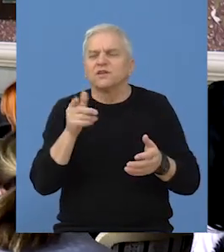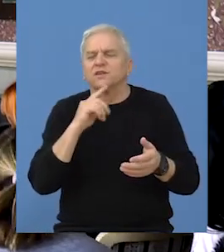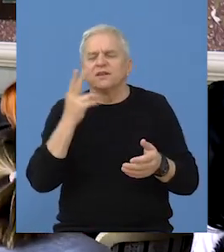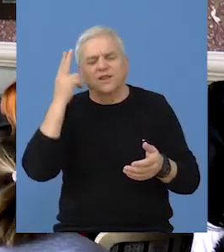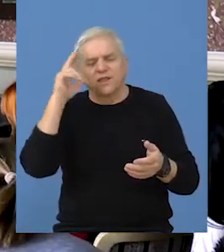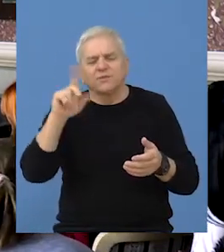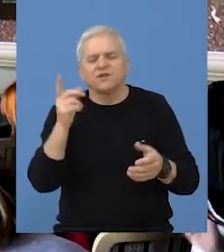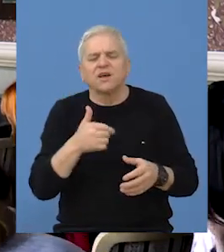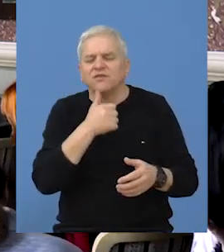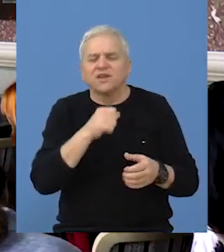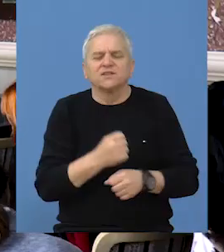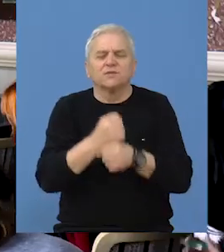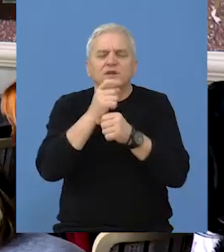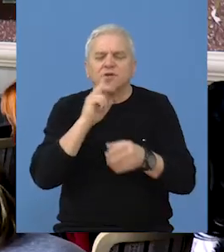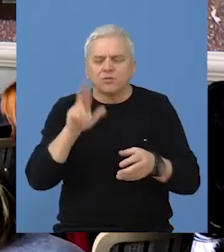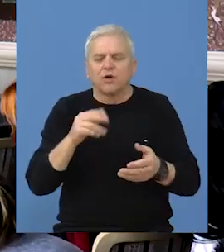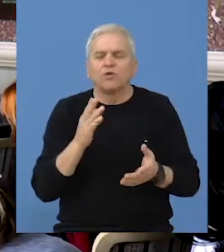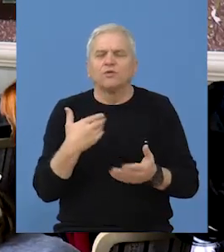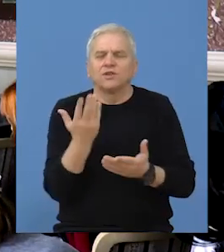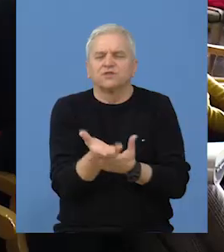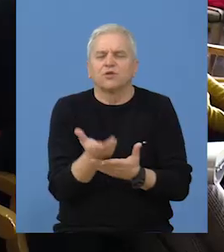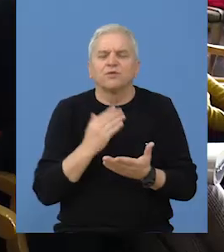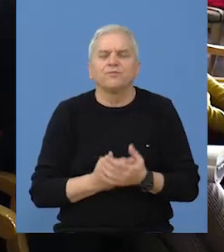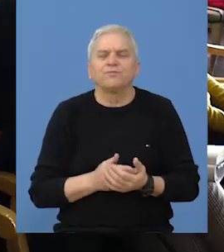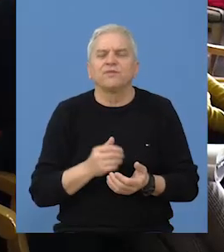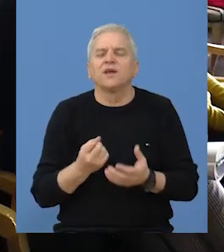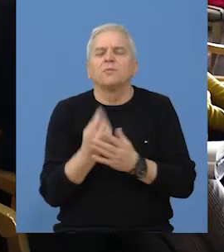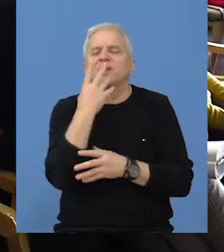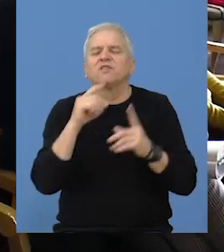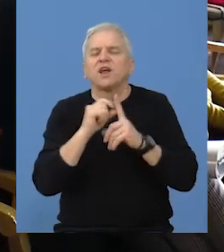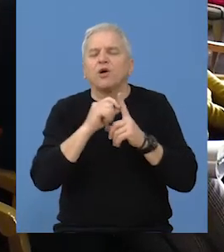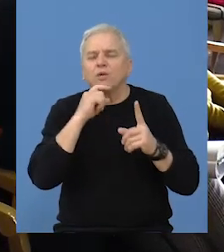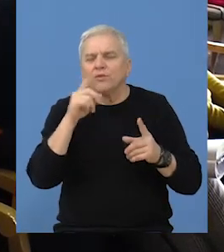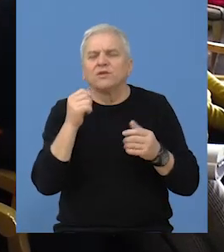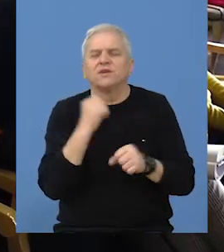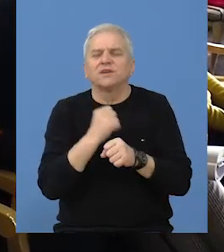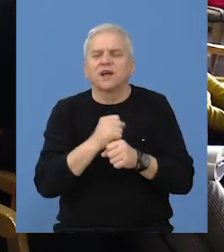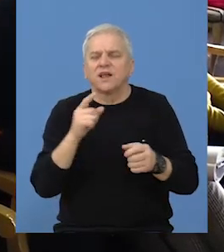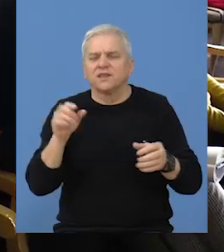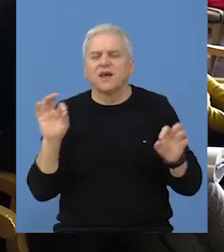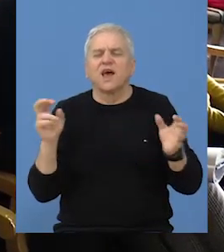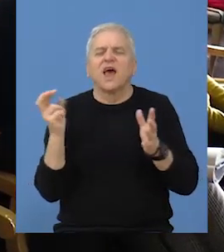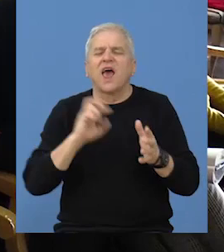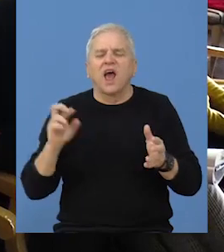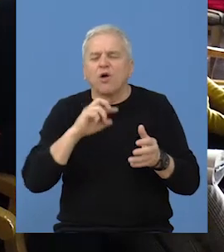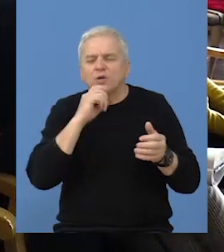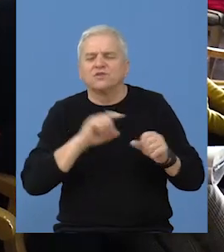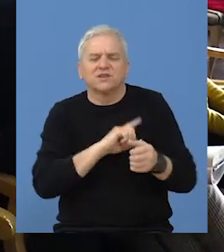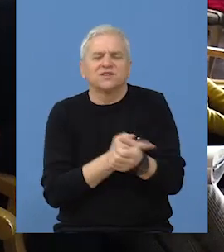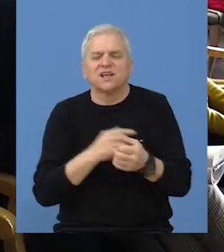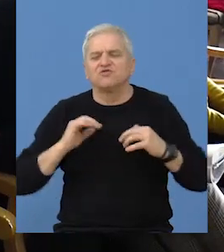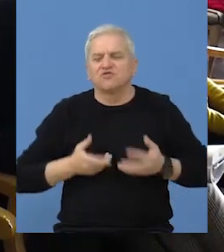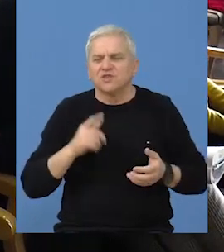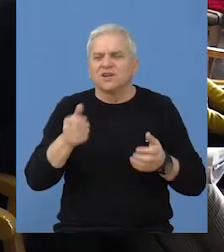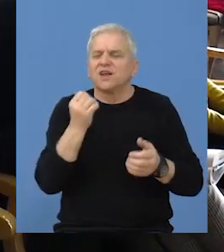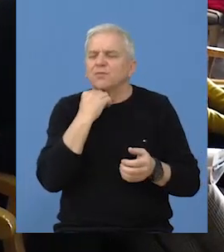ali i čitav niz nefinansijske podrške koji im stoji na raspolaganju. Privredna komora Srbije intenzivno radi na ekonomskom osnaživanju